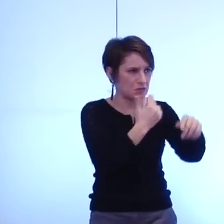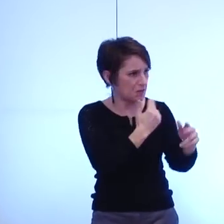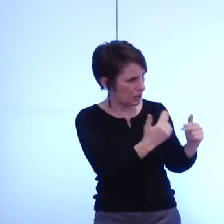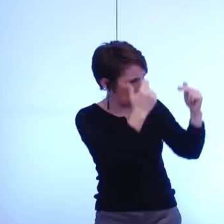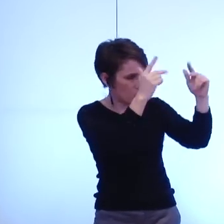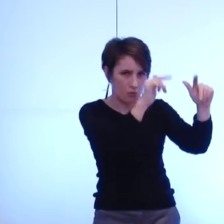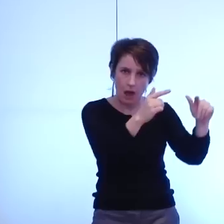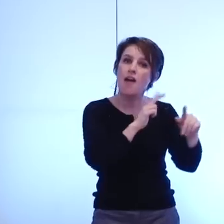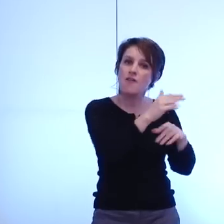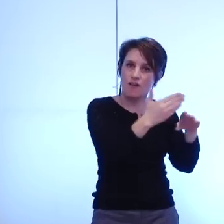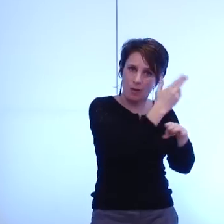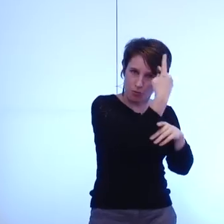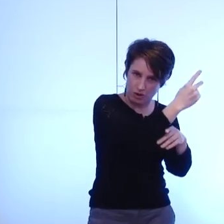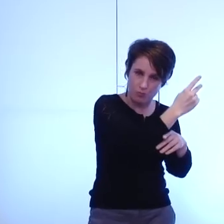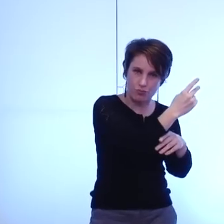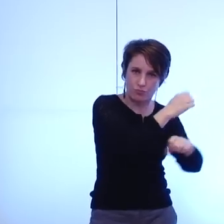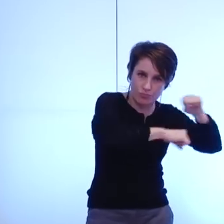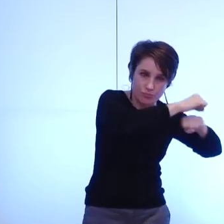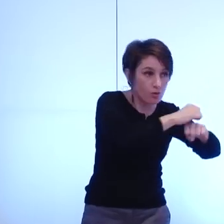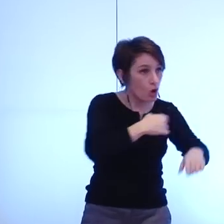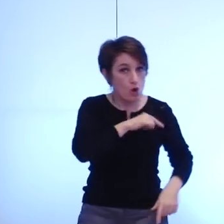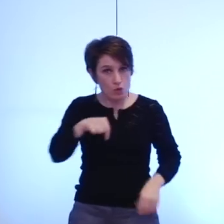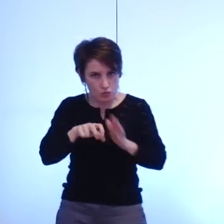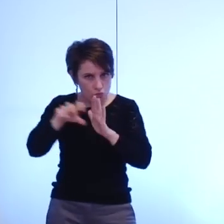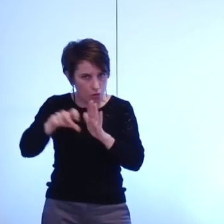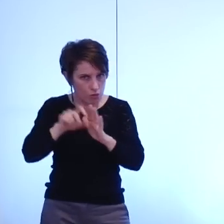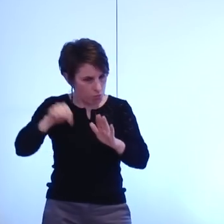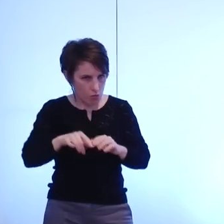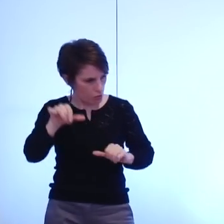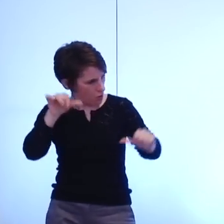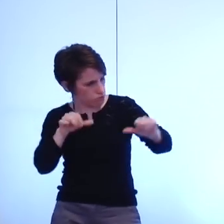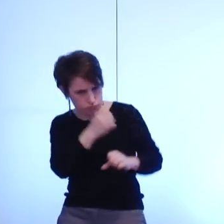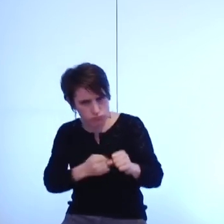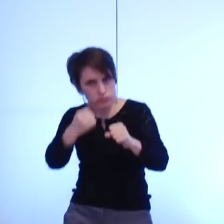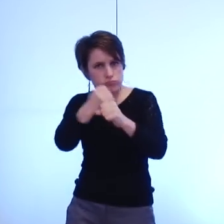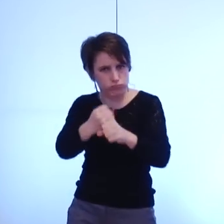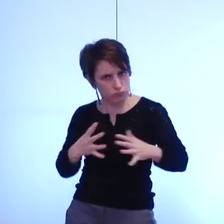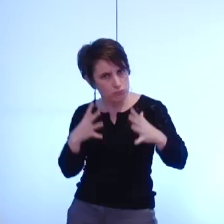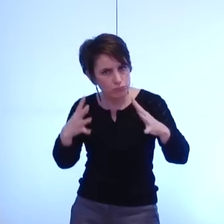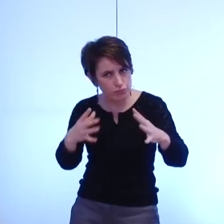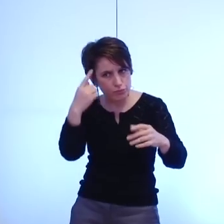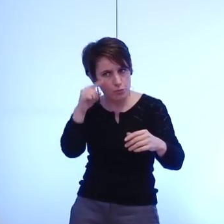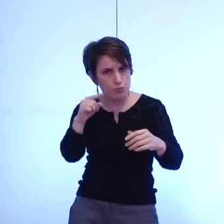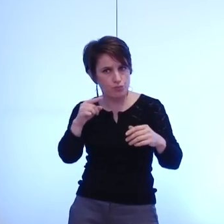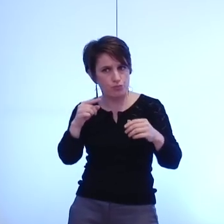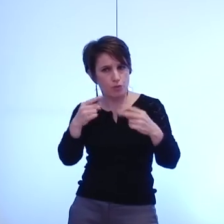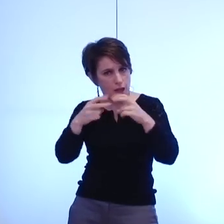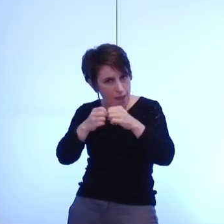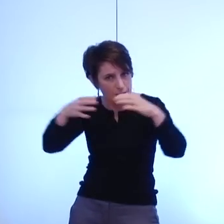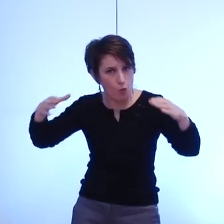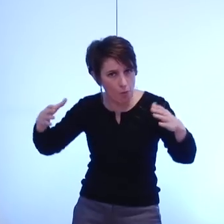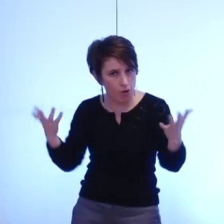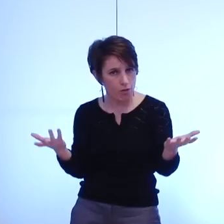projet nous devons en tant que ville centre peser de tout notre poids aux côtés justement de la métropole et en son sein